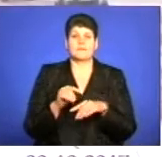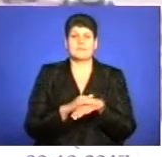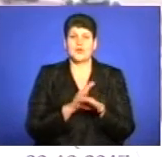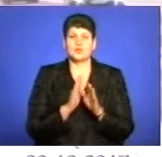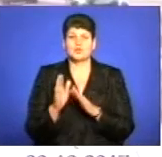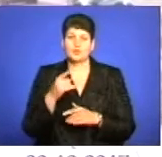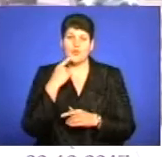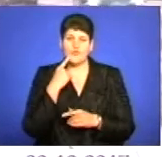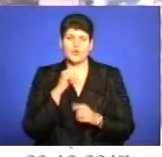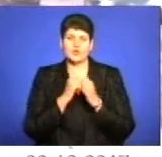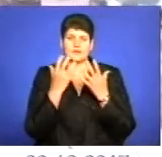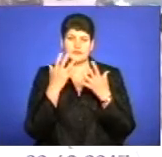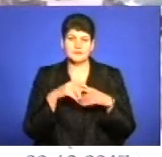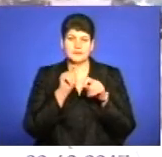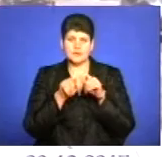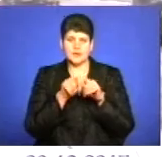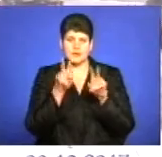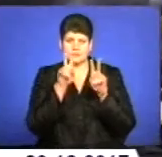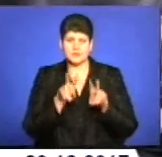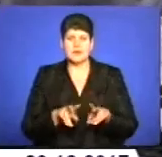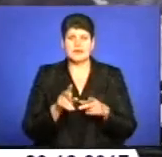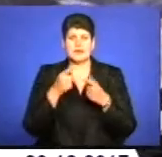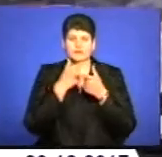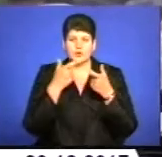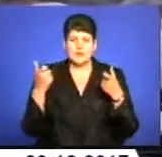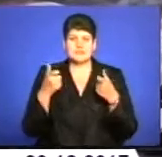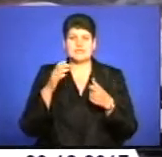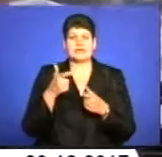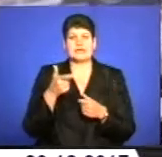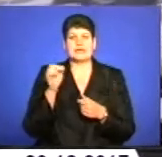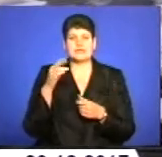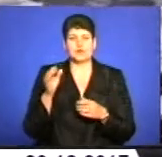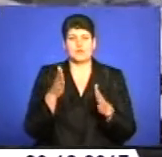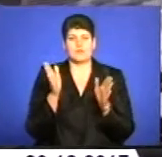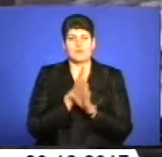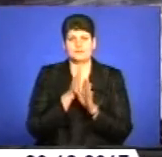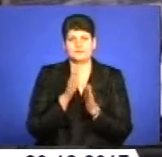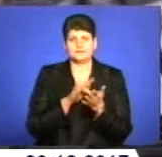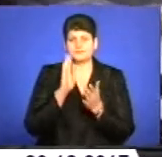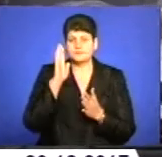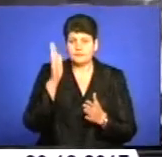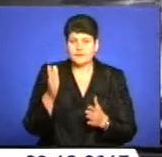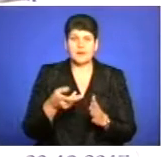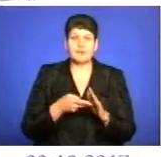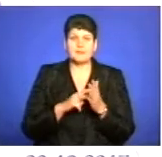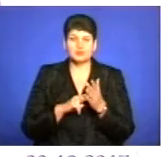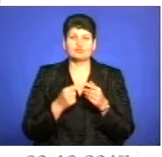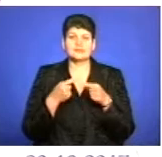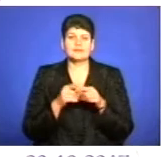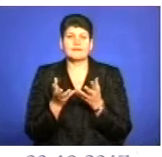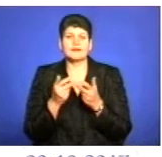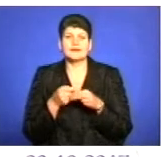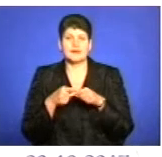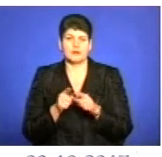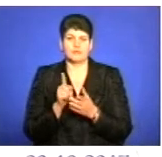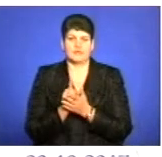щоденно моніторять інформацію гідрометцентру, спільно розробляють план дій щодо очищення міста та планують кількість техніки, яка повинна